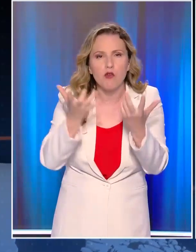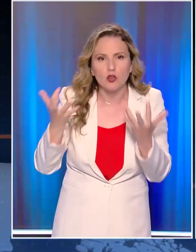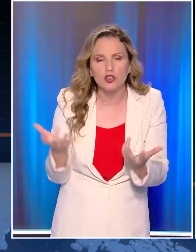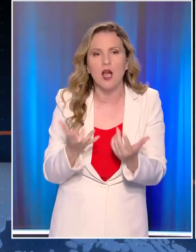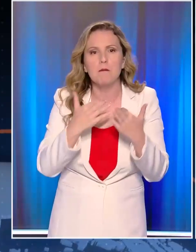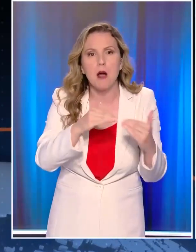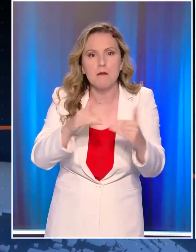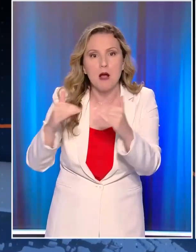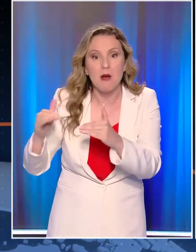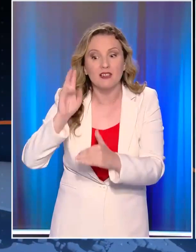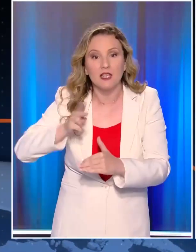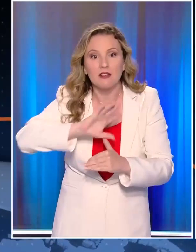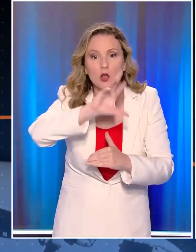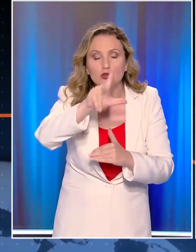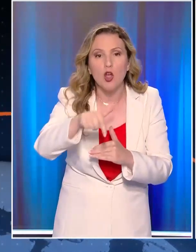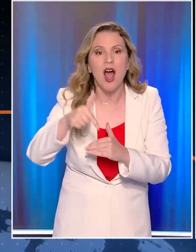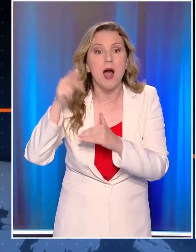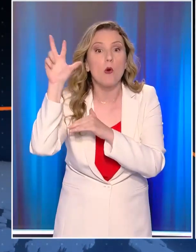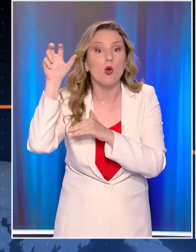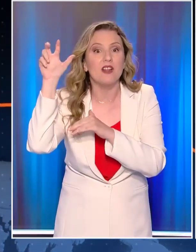Ανογλυφάδας και έφτασε μέχρι τη Βάρη.